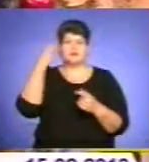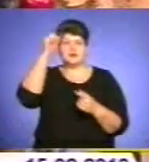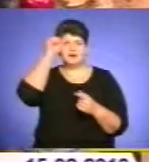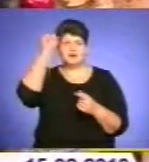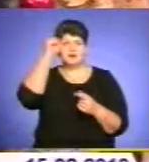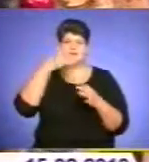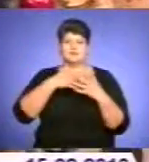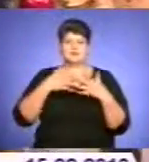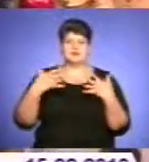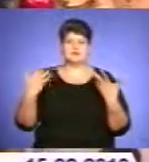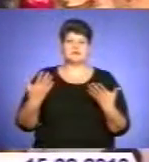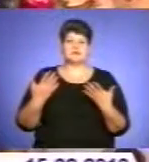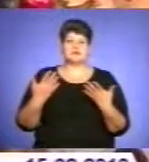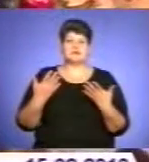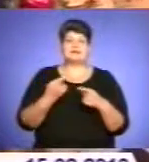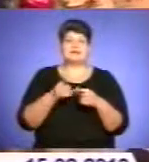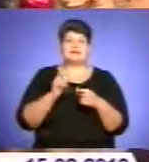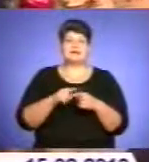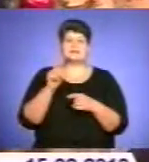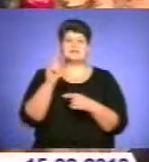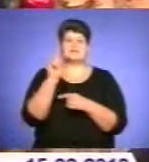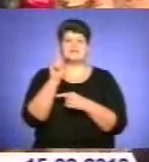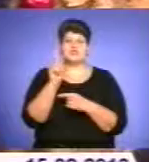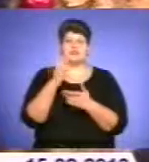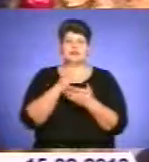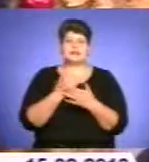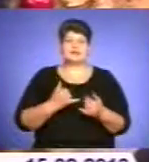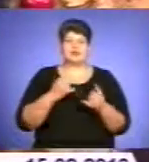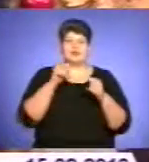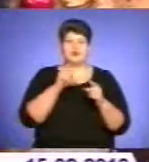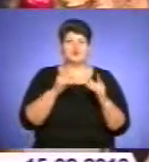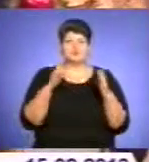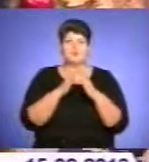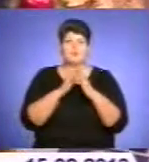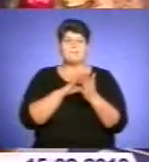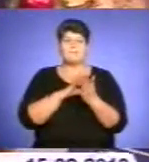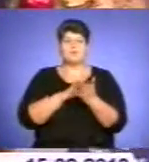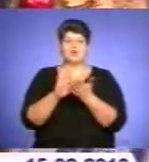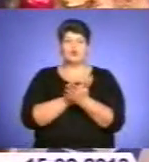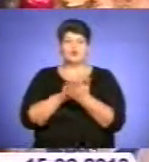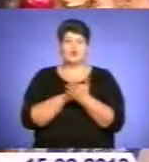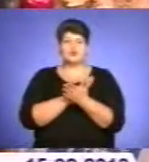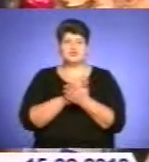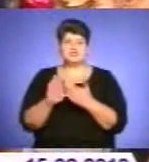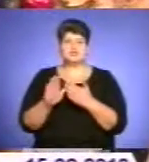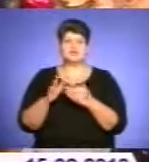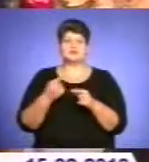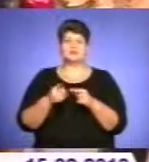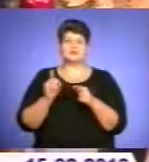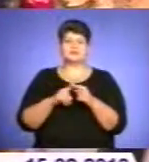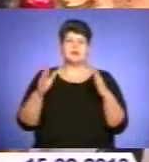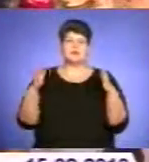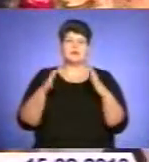спокус інших і так далі. Ця свічка запалюється для того, щоб і в домі було очищено якась ця обіця,